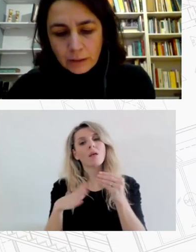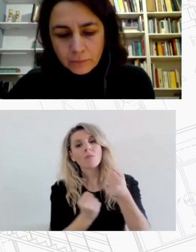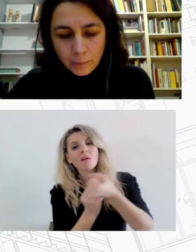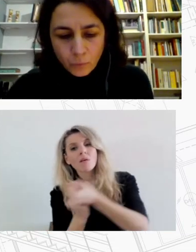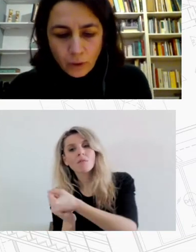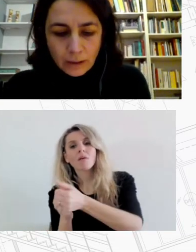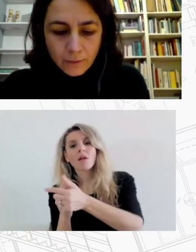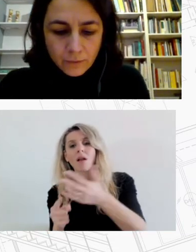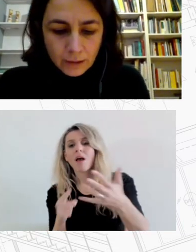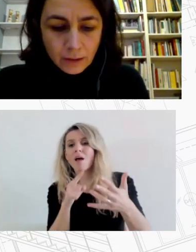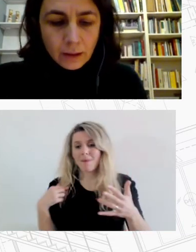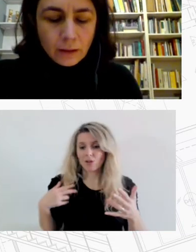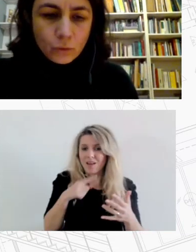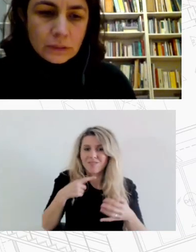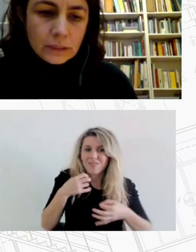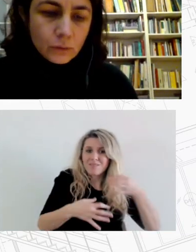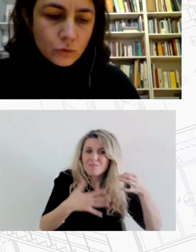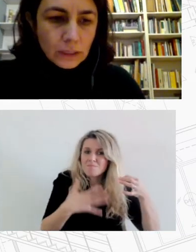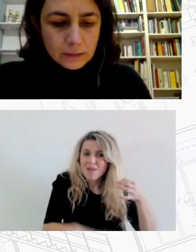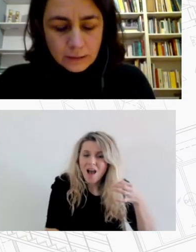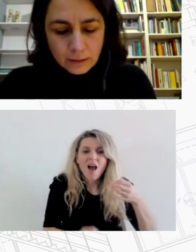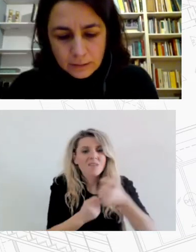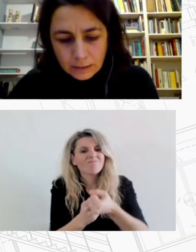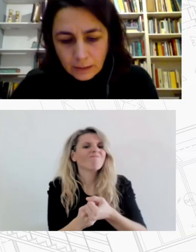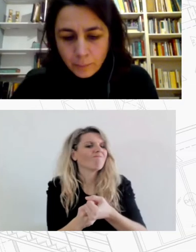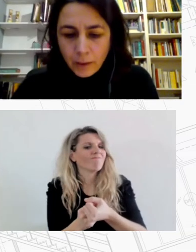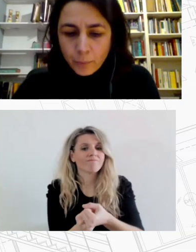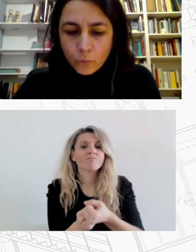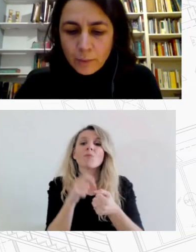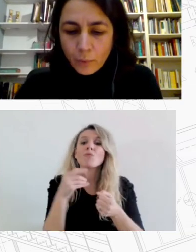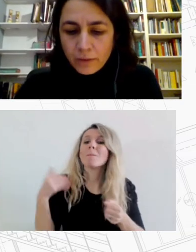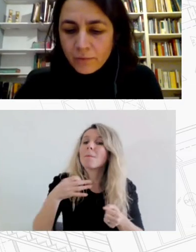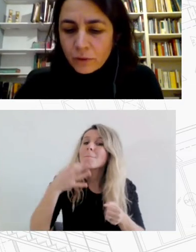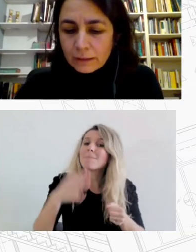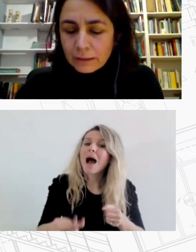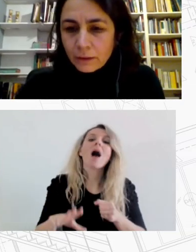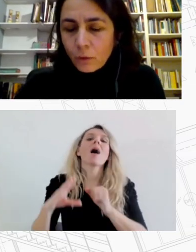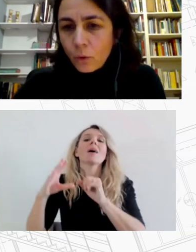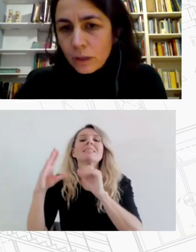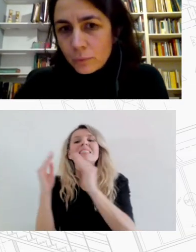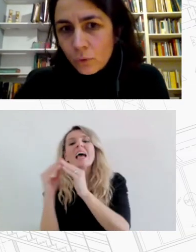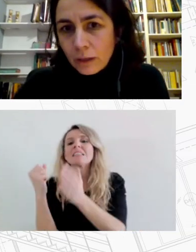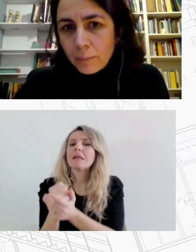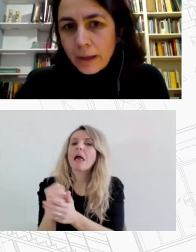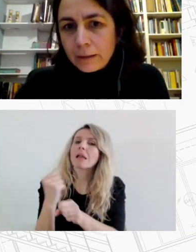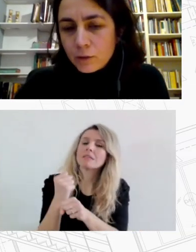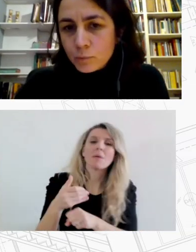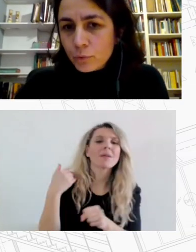προγράμματα αυτά που ανέφερα το Εστία, το Στέγαση και Εργασία και τα λοιπά που είναι πολύ διαφορετική εικόνα από το 2015 ας